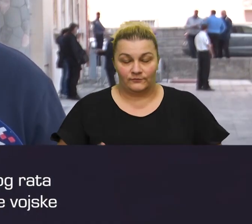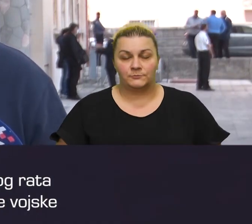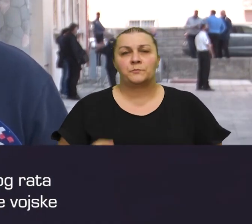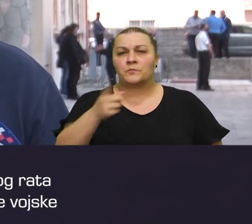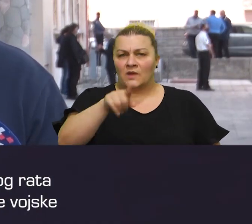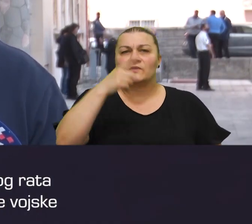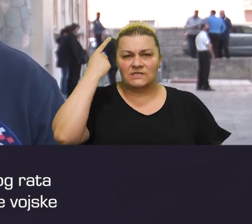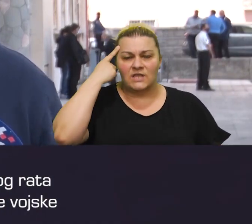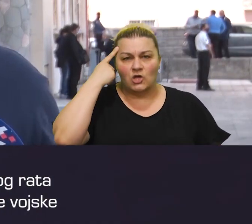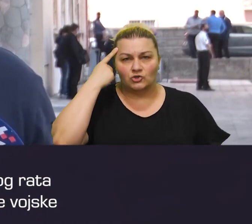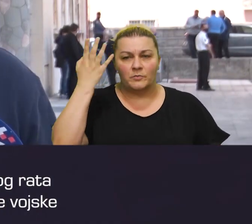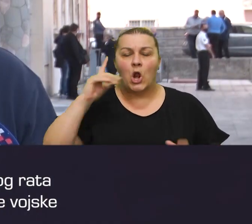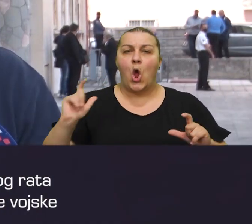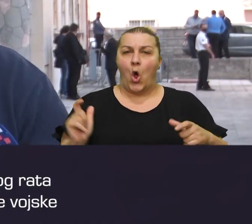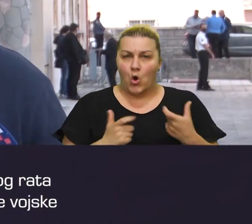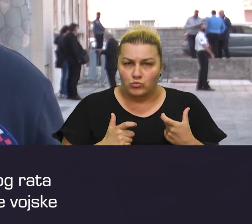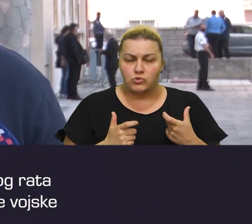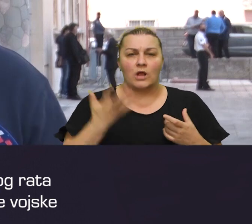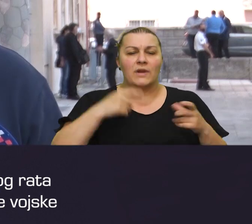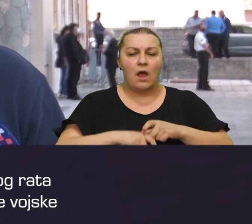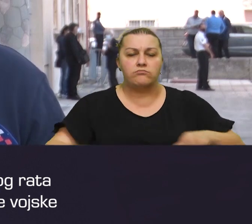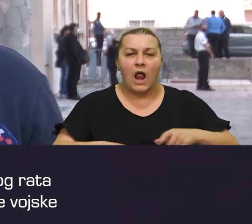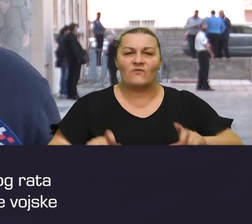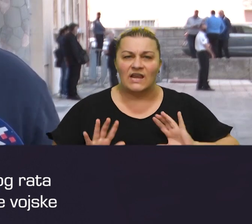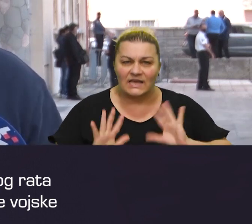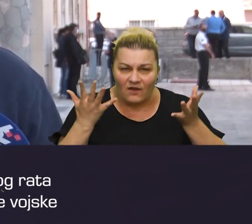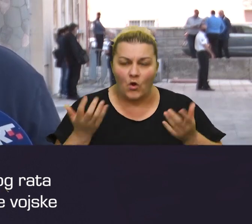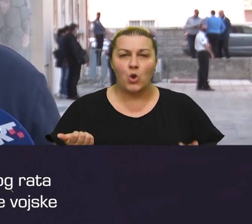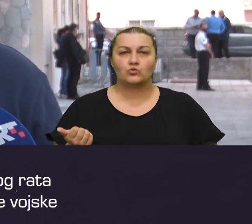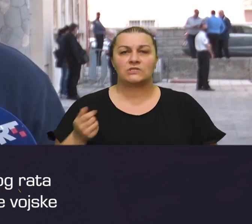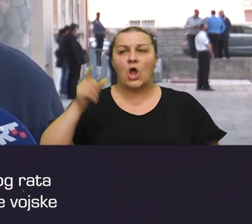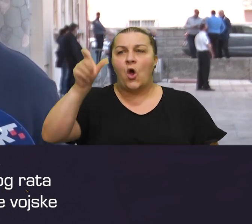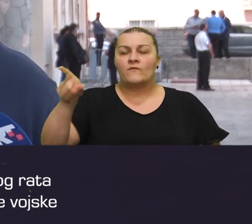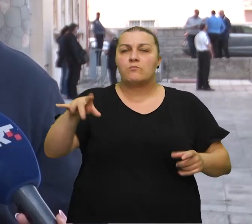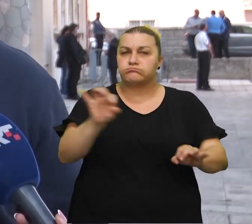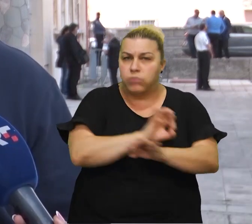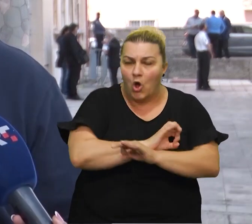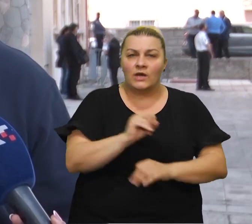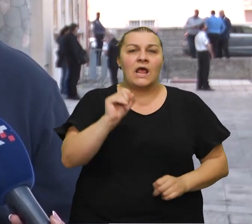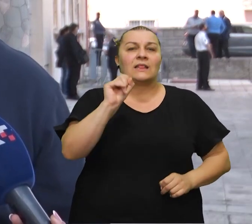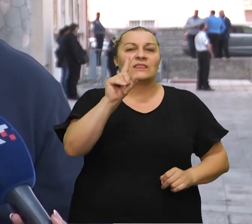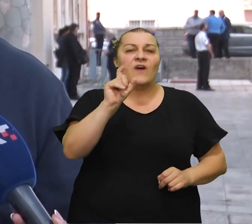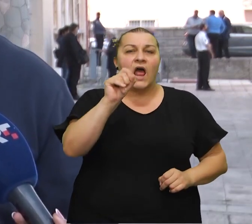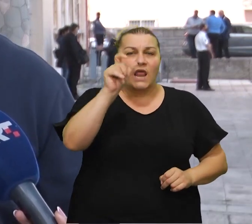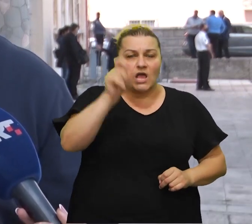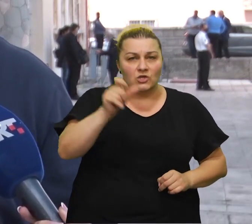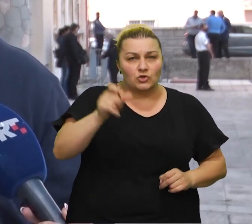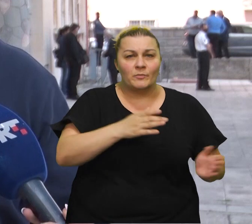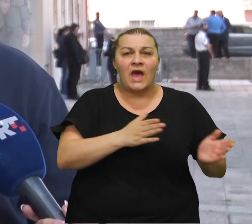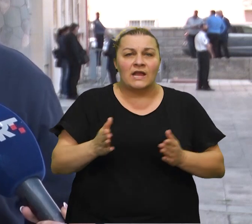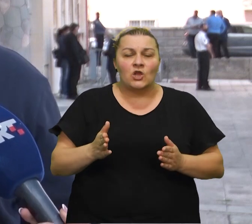okupirana, da je Balvan revolucija bila u punoj jeku, da je i ovih poginja, da su 12 drastanjika u Borovu selu,